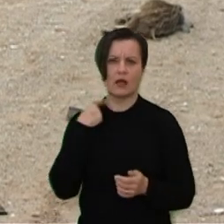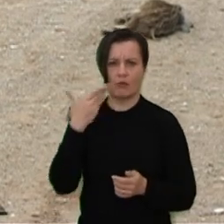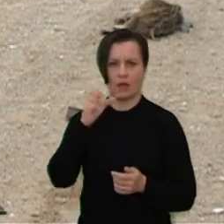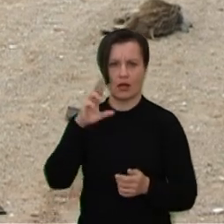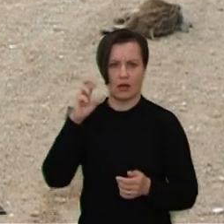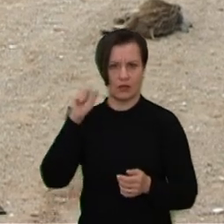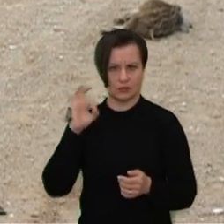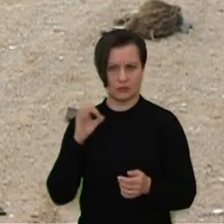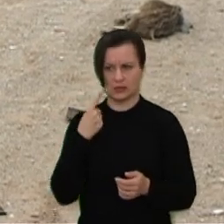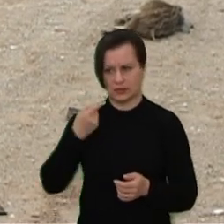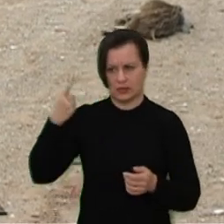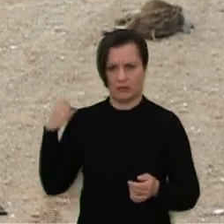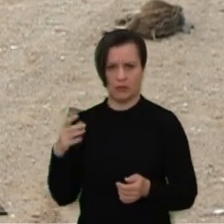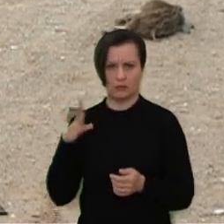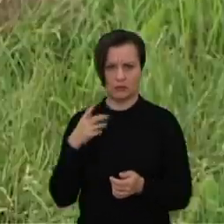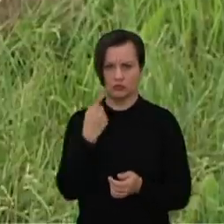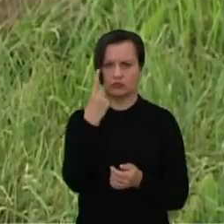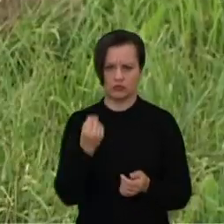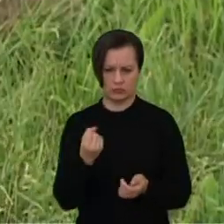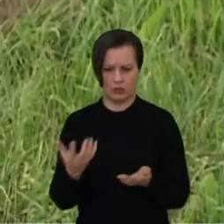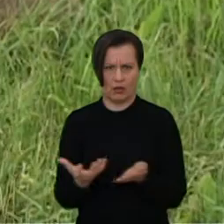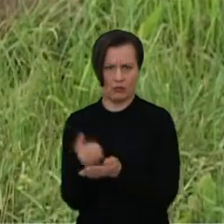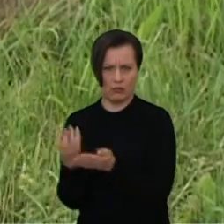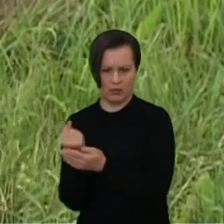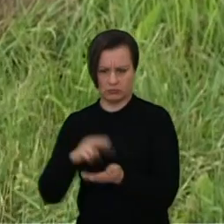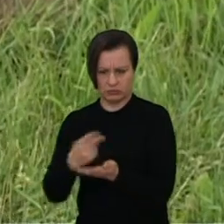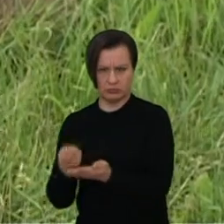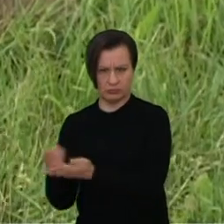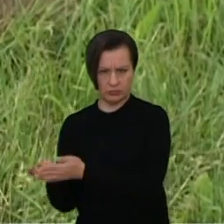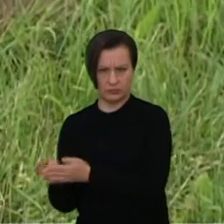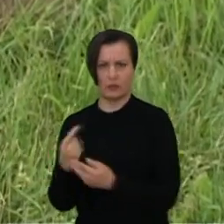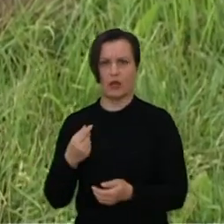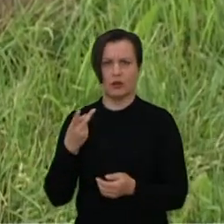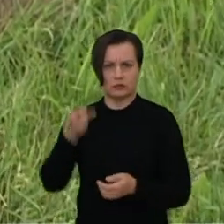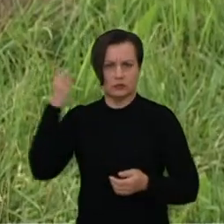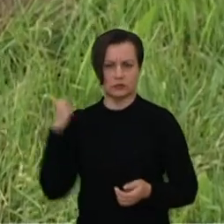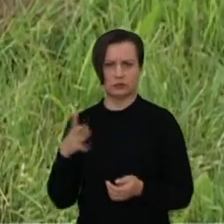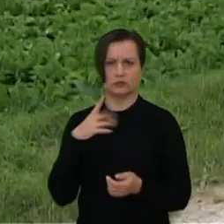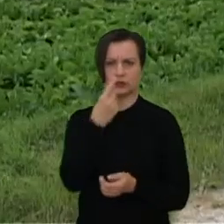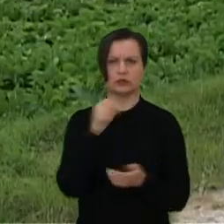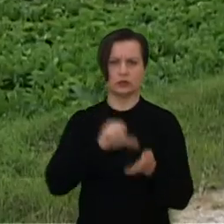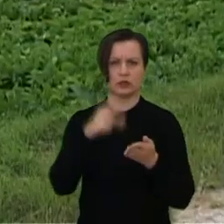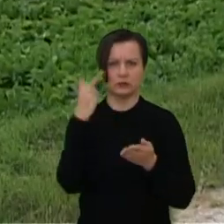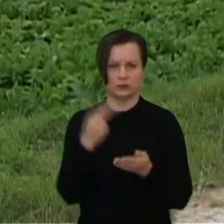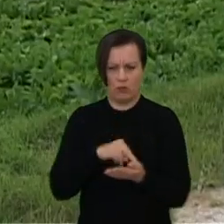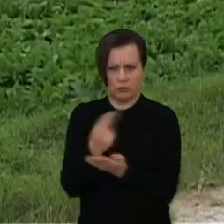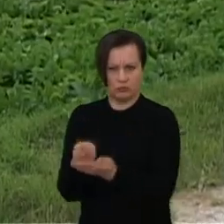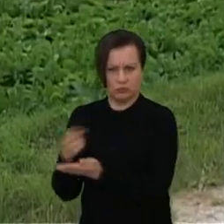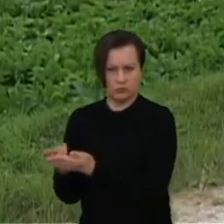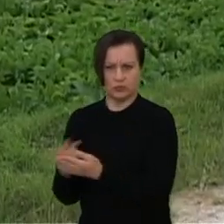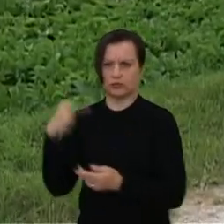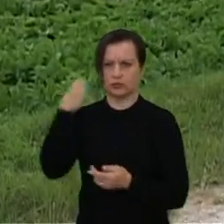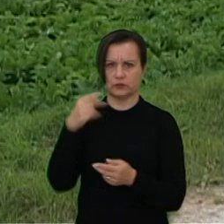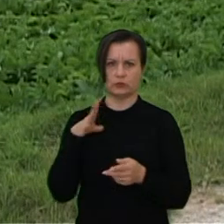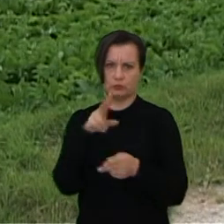rasta daugiau kaip 100 kritusių šernų. Užpraėjusio 162 gaišenos ir 20 sumedžiotą. Mūsų